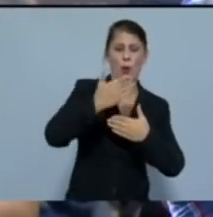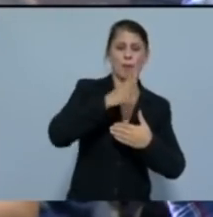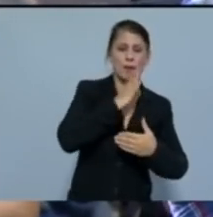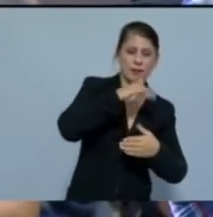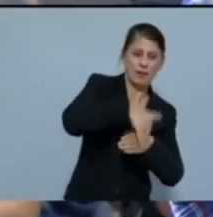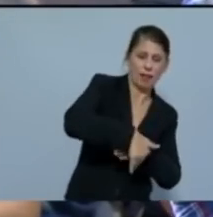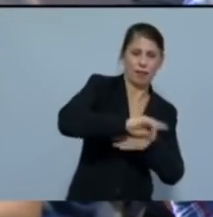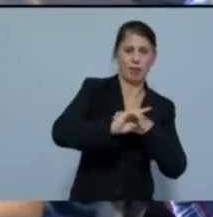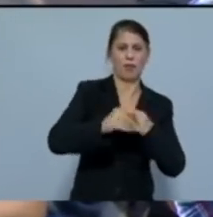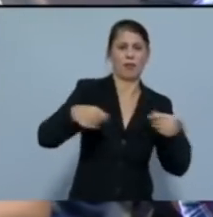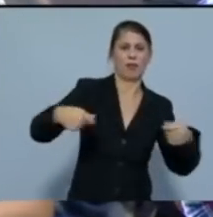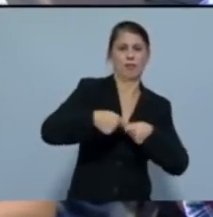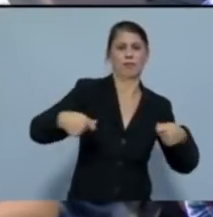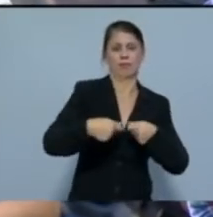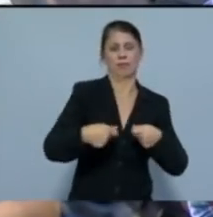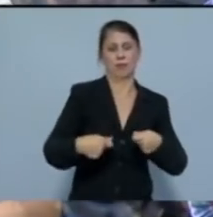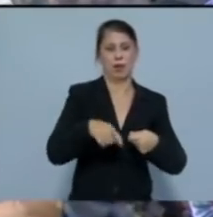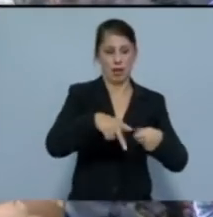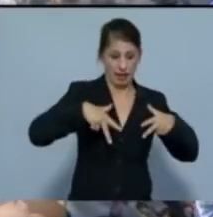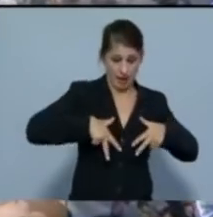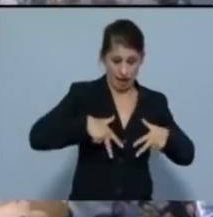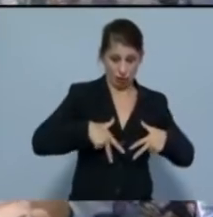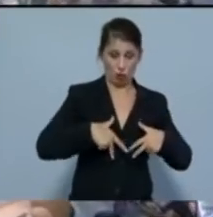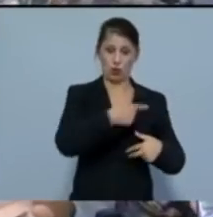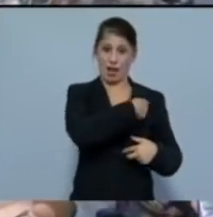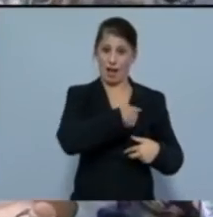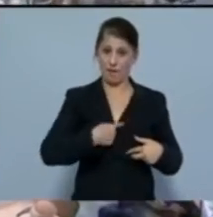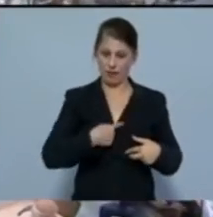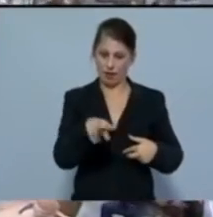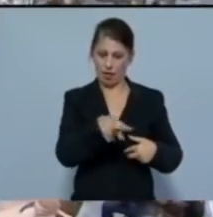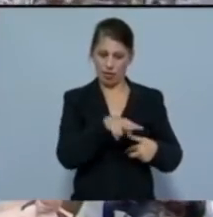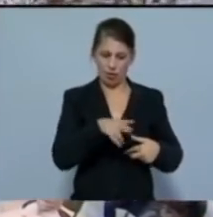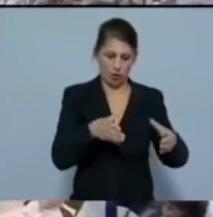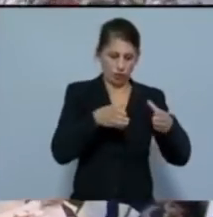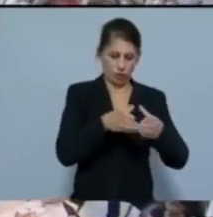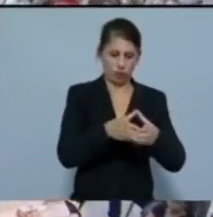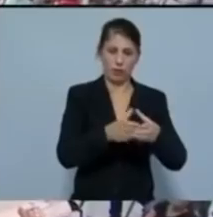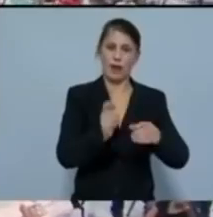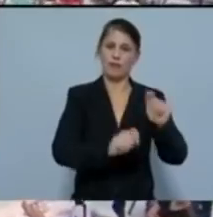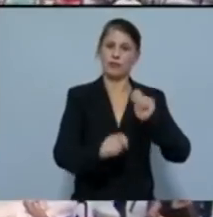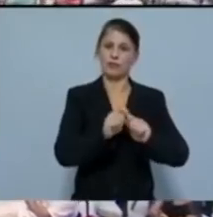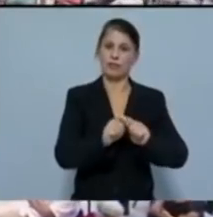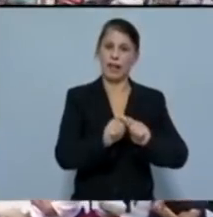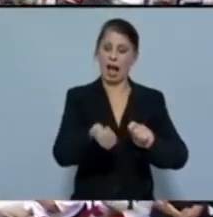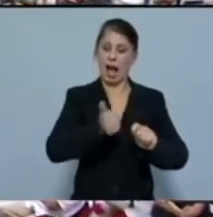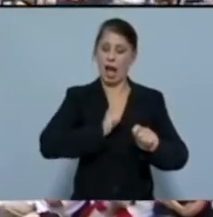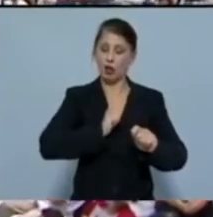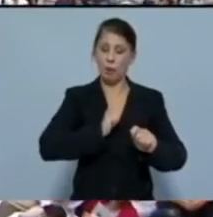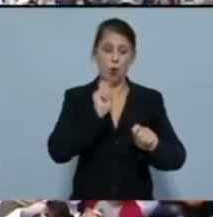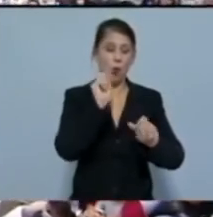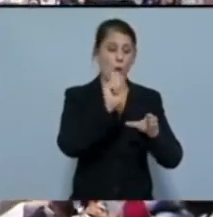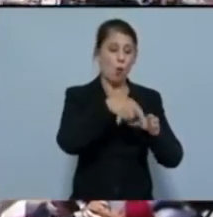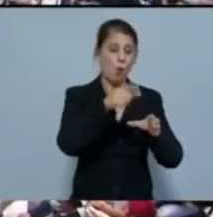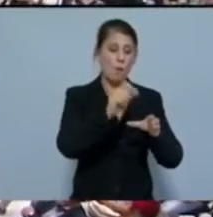τις οποίες κράτος και εργοδοσία δημιουργούν έναν ατομικό κουμπαρά για τη νέα γενιά των εργαζομένων